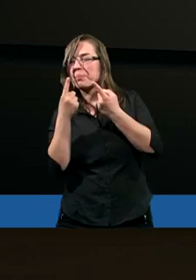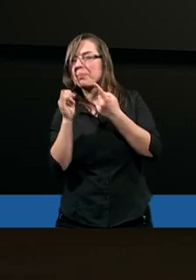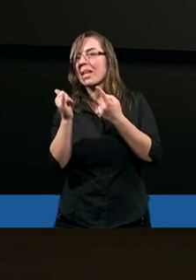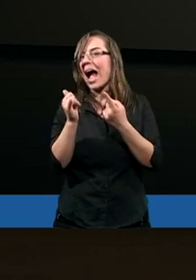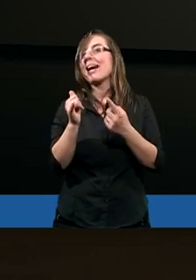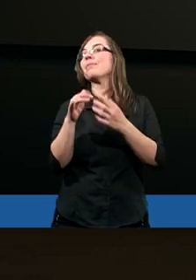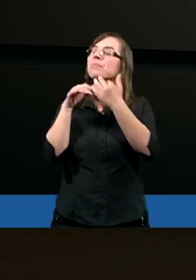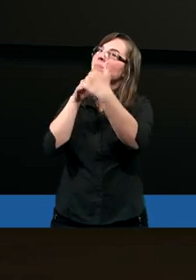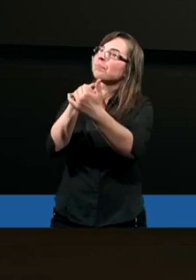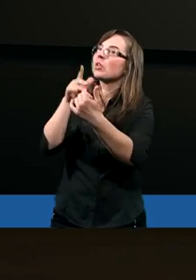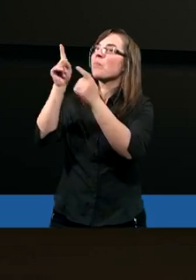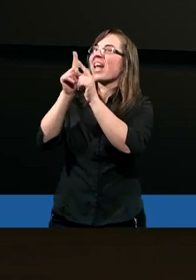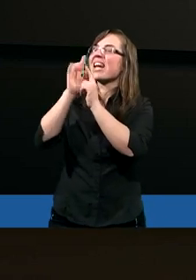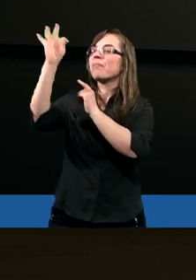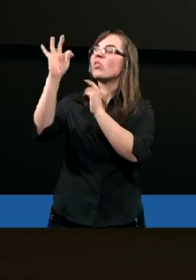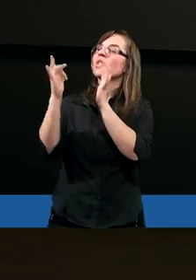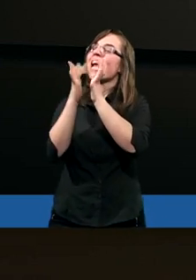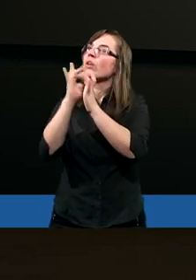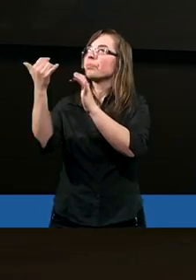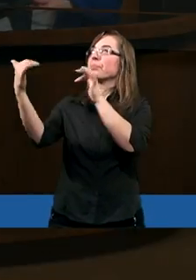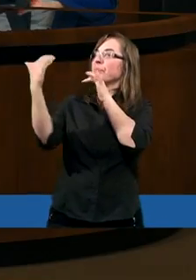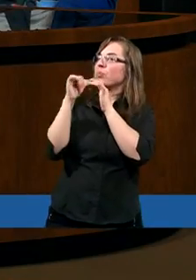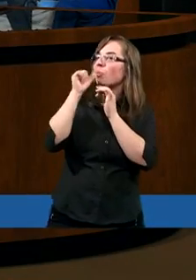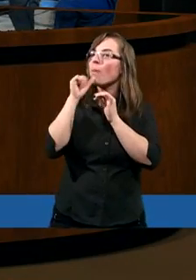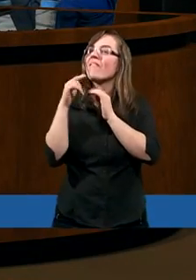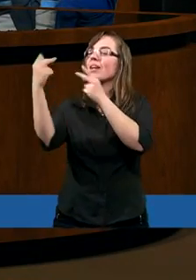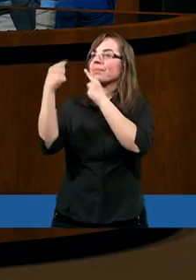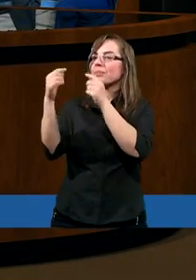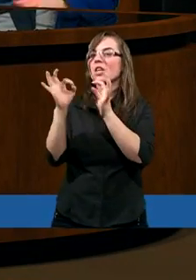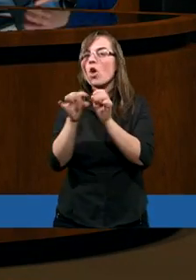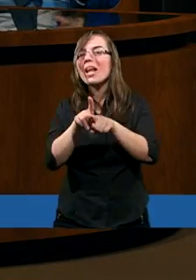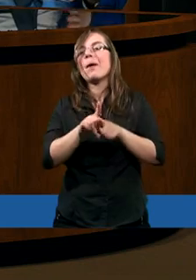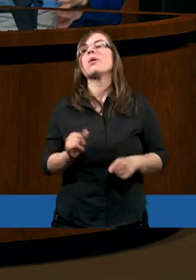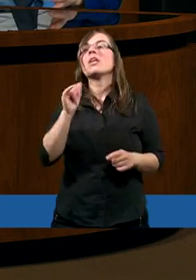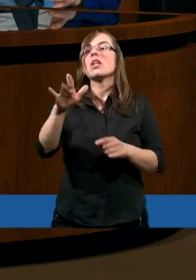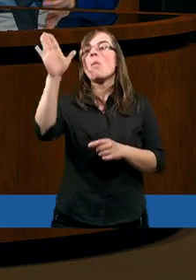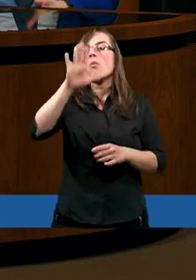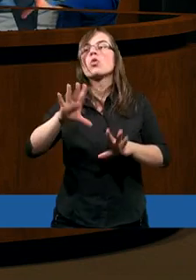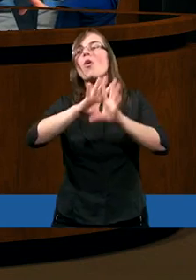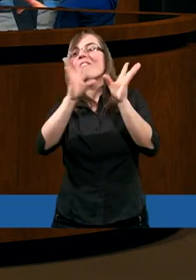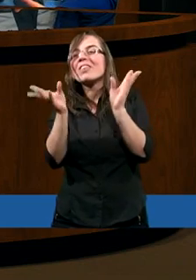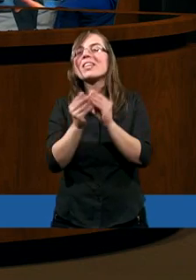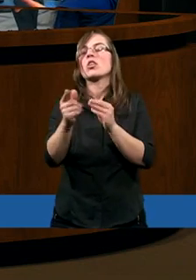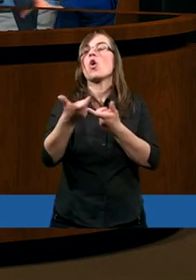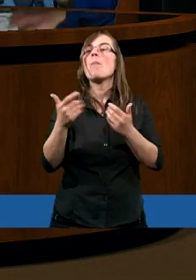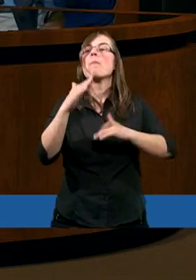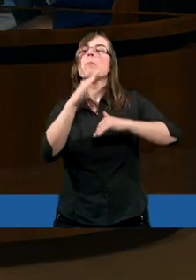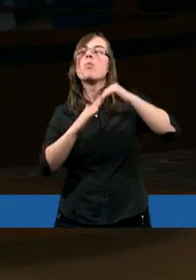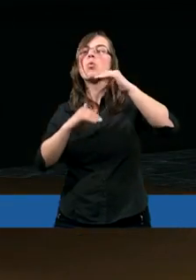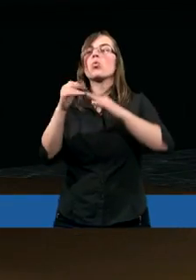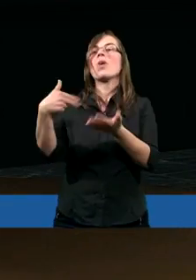co On robił i czego nas chce nauczyć. Ja bym jeszcze tutaj nadmienił, że Bóg to wszystko buduje na